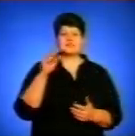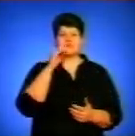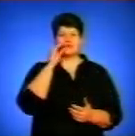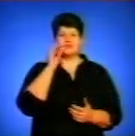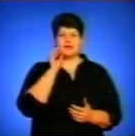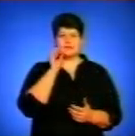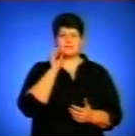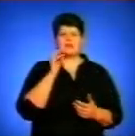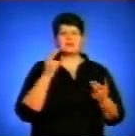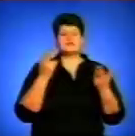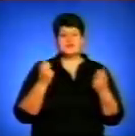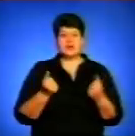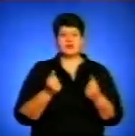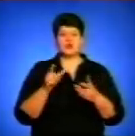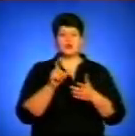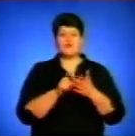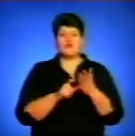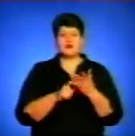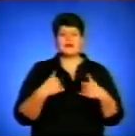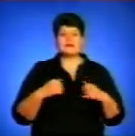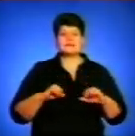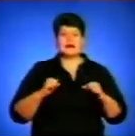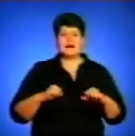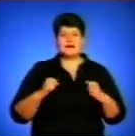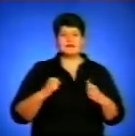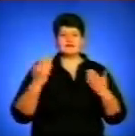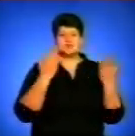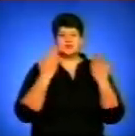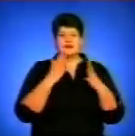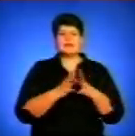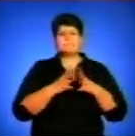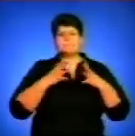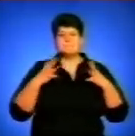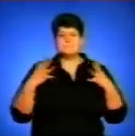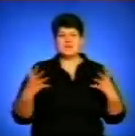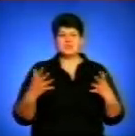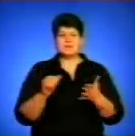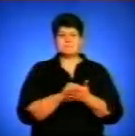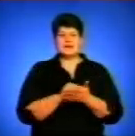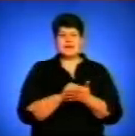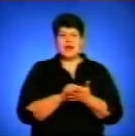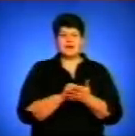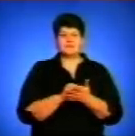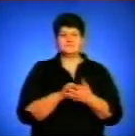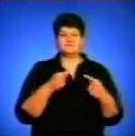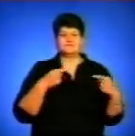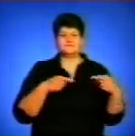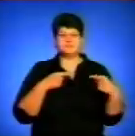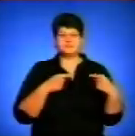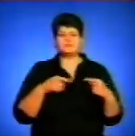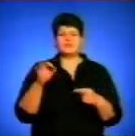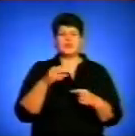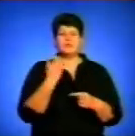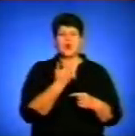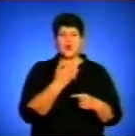звичайно, твори. На цей етап я старалася читати якомога більше якихось критичних матеріалів, тобто, по